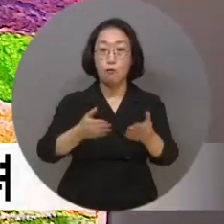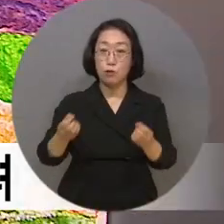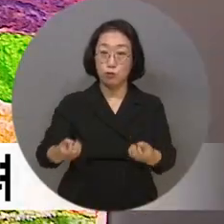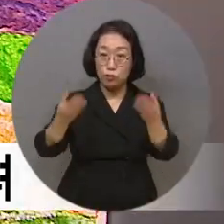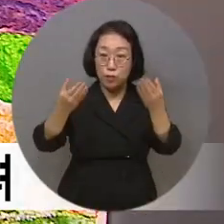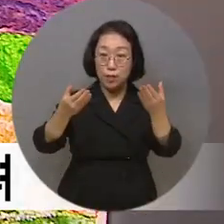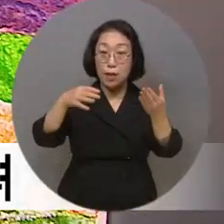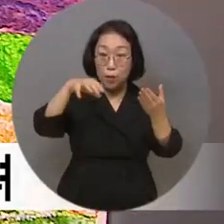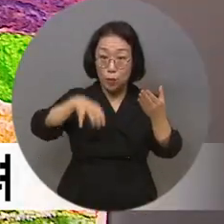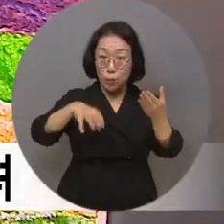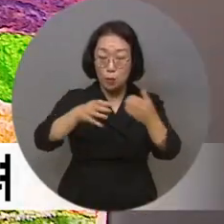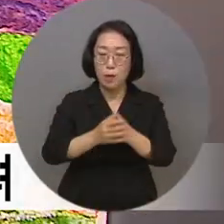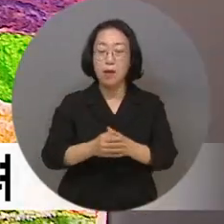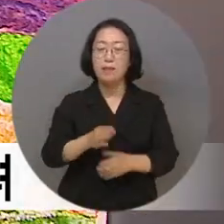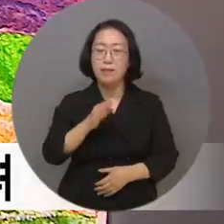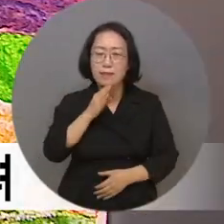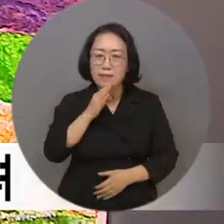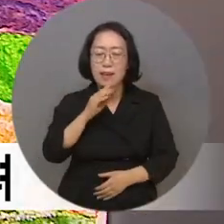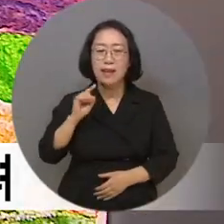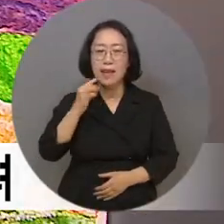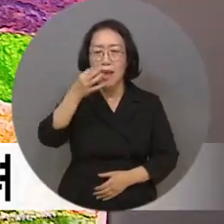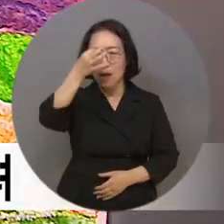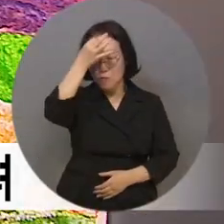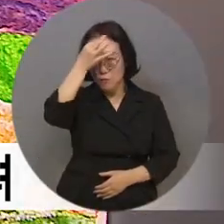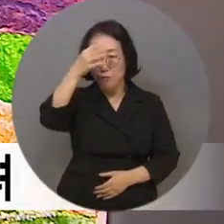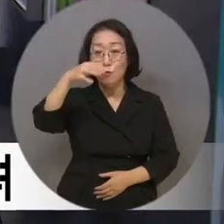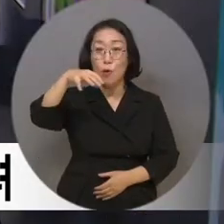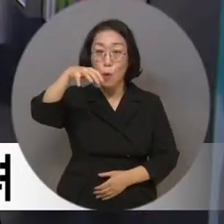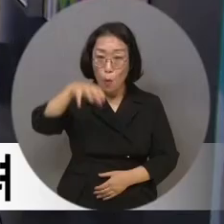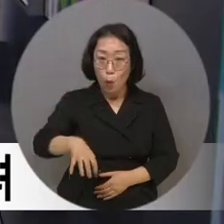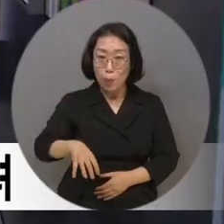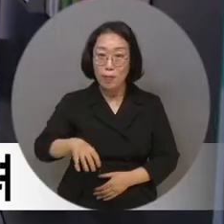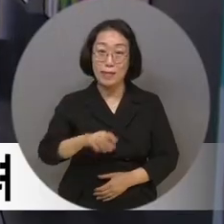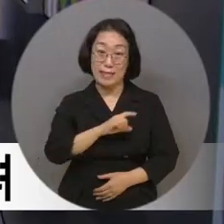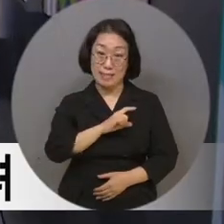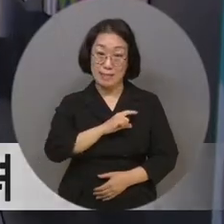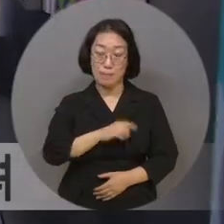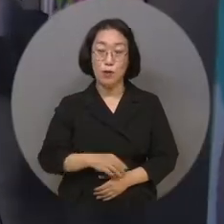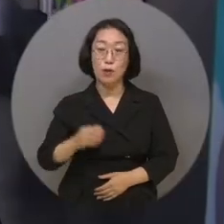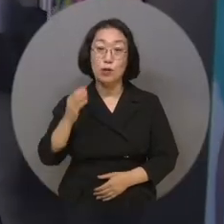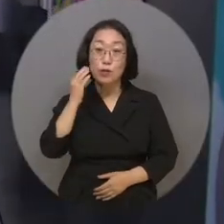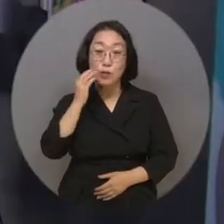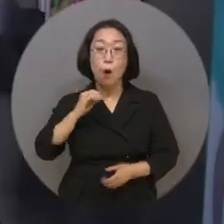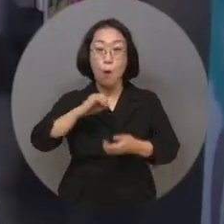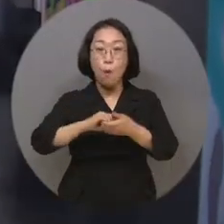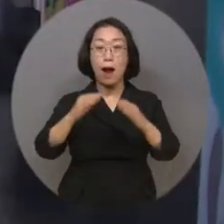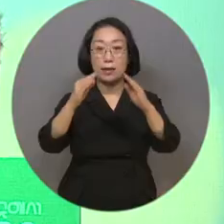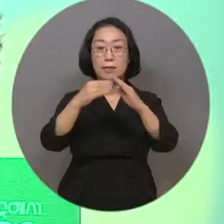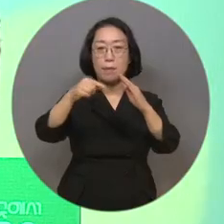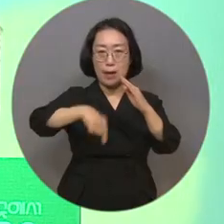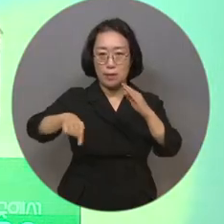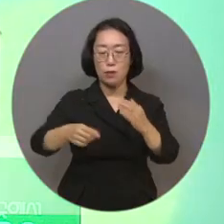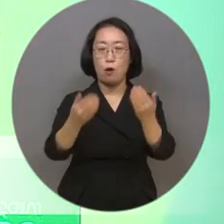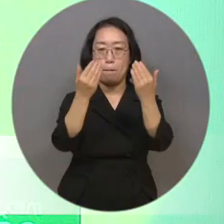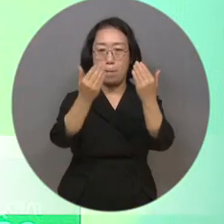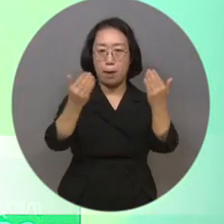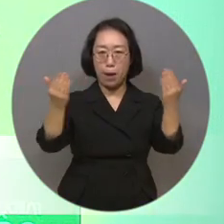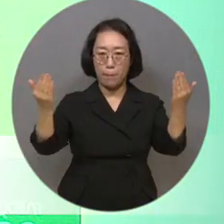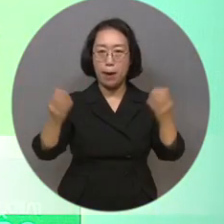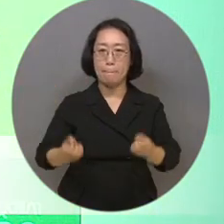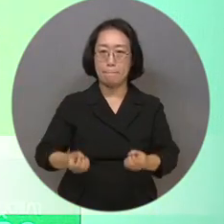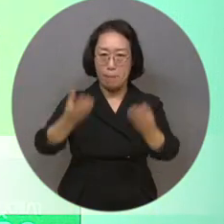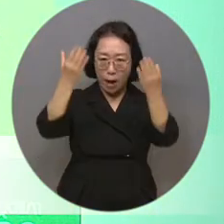그곳에서 비로소 예술이라는 주제로 지난 1일부터 3일간 청와대에서 펼쳐졌습니다. 국민